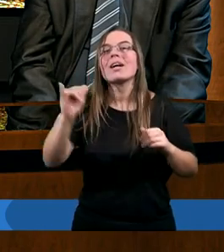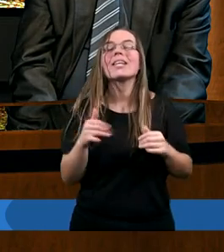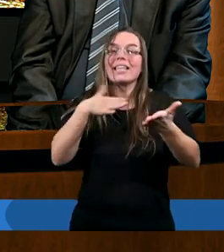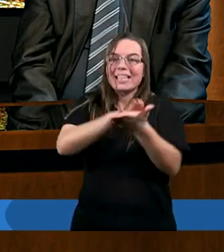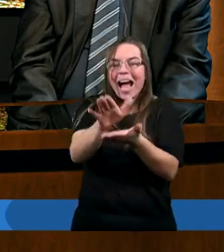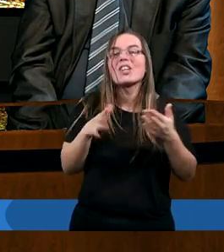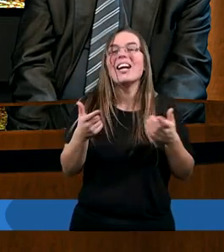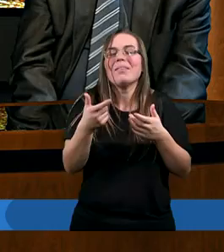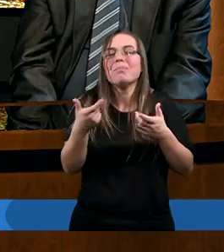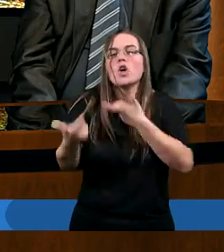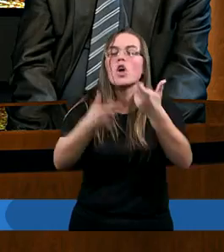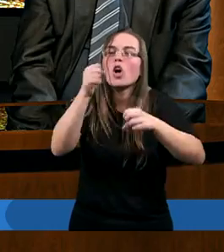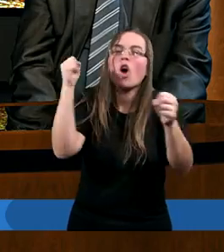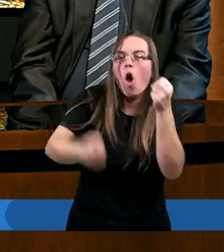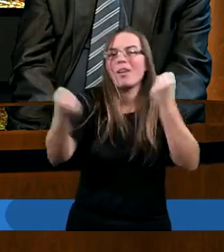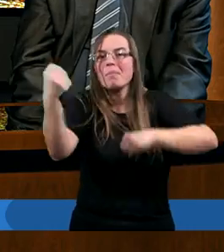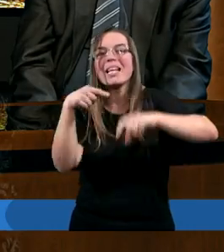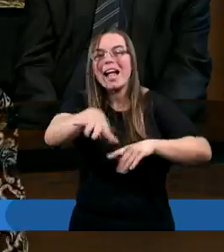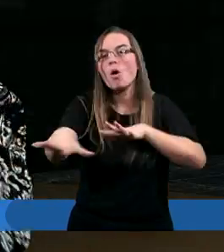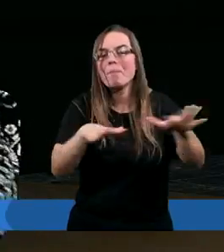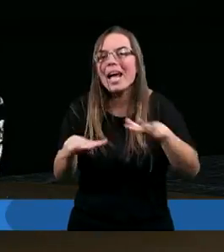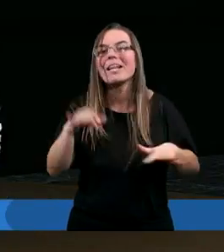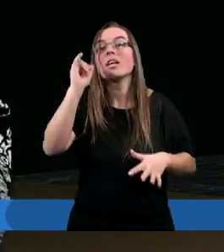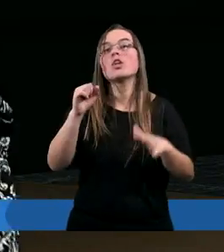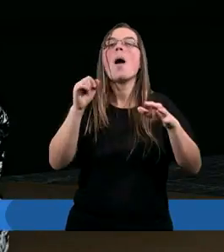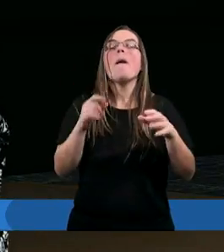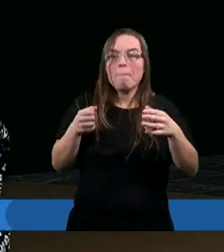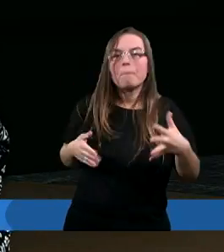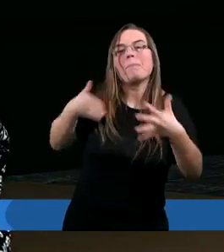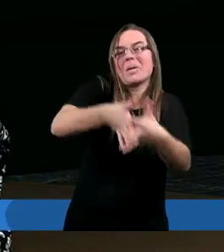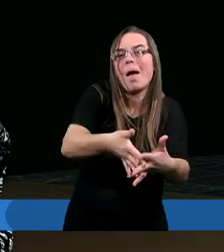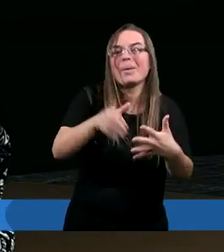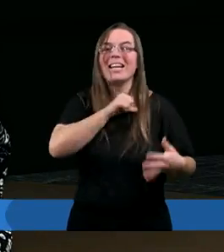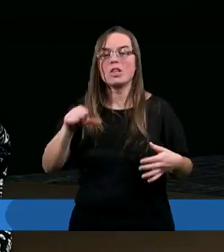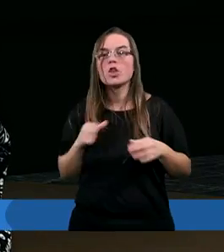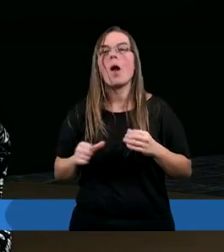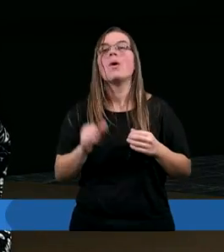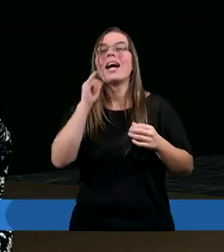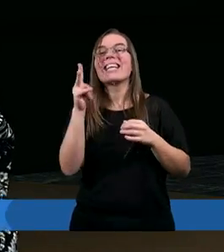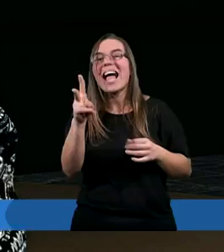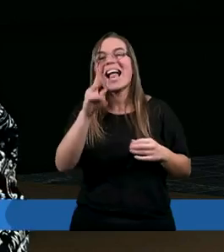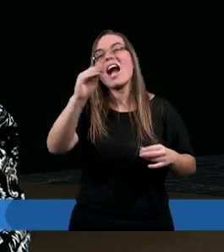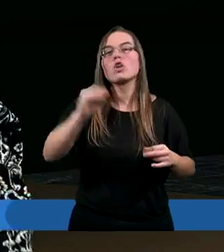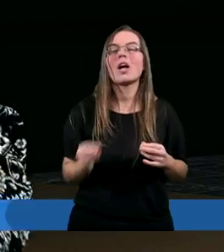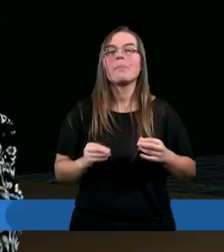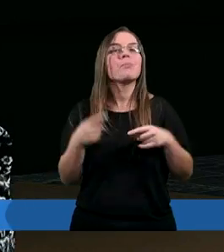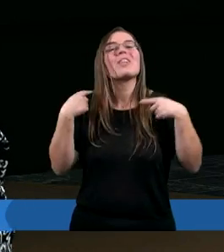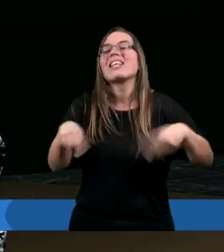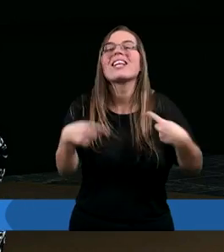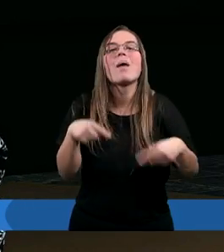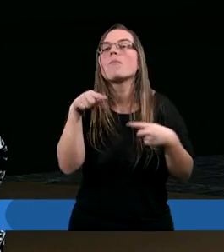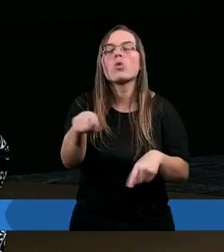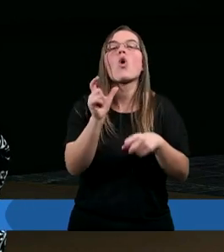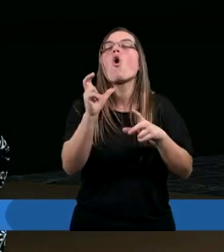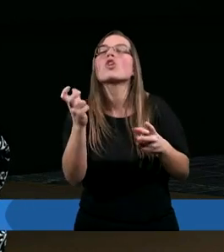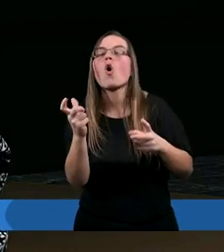zaczęli rozbijać to miejsce i się przebili. No jednak, że nie było to,